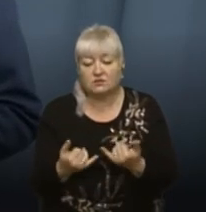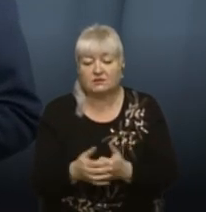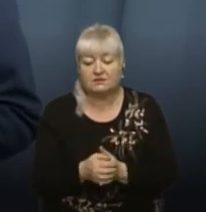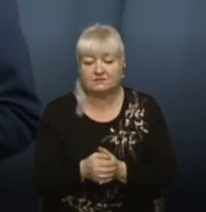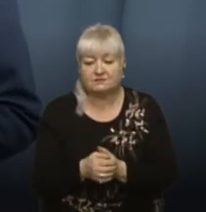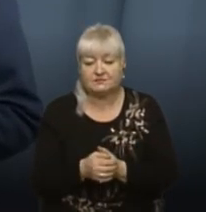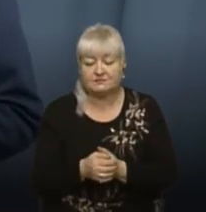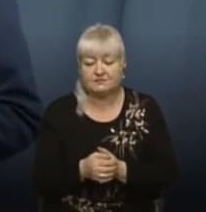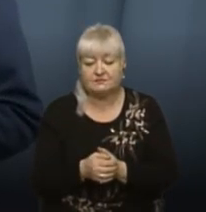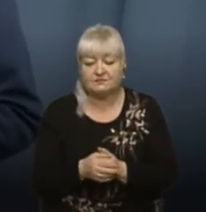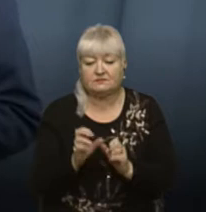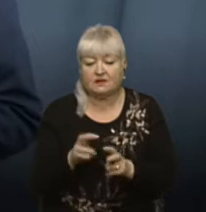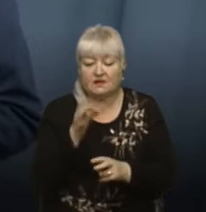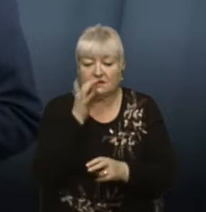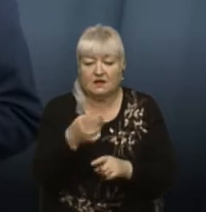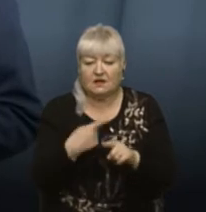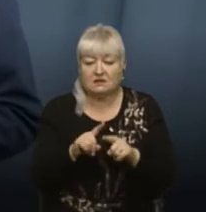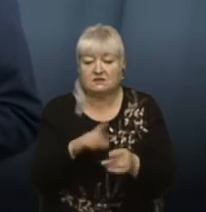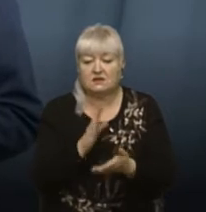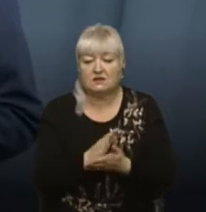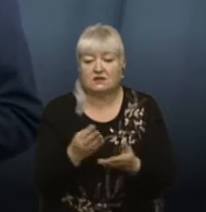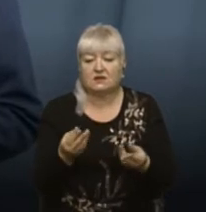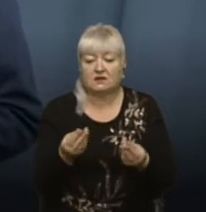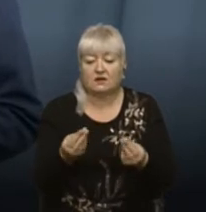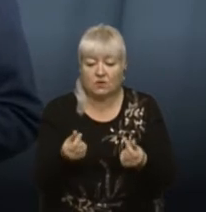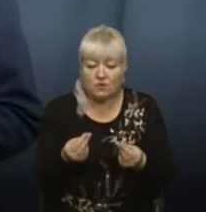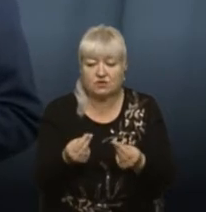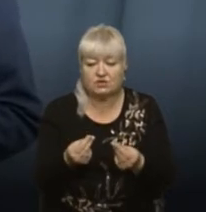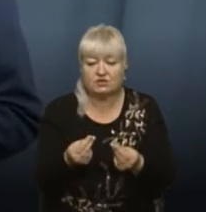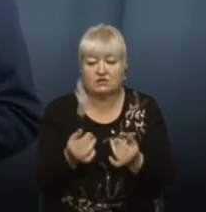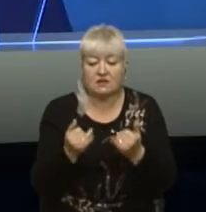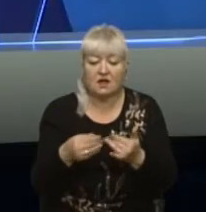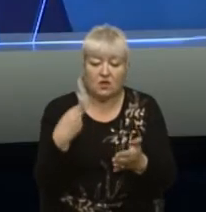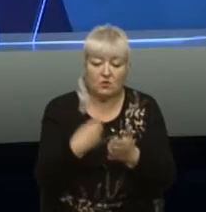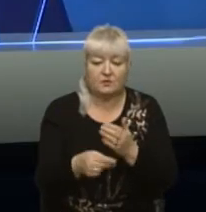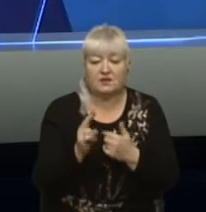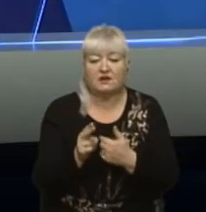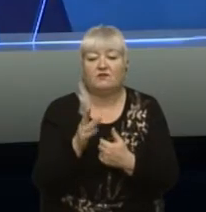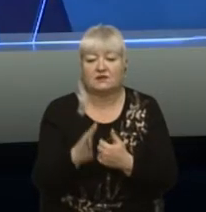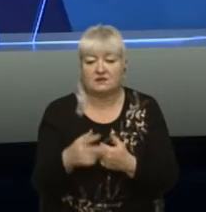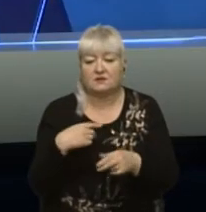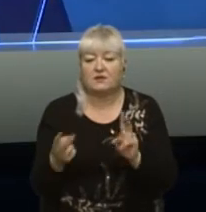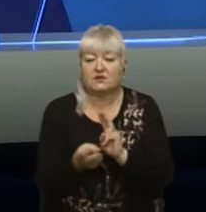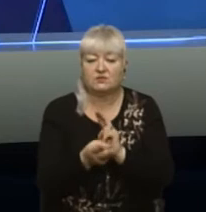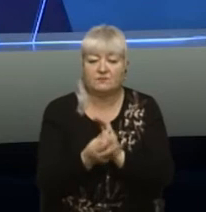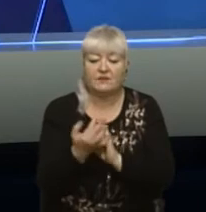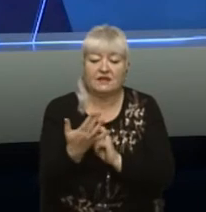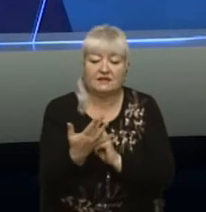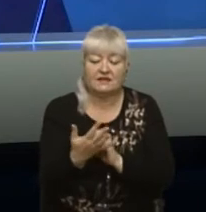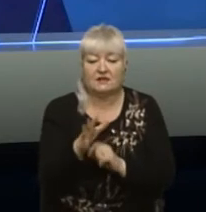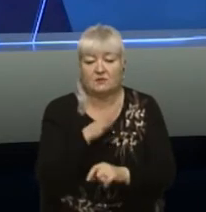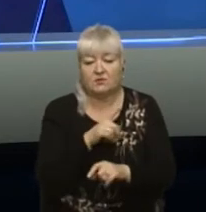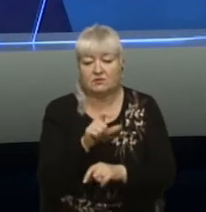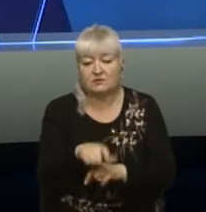викладено, це йде кошти на закупівлю квартир. Ми зустрічалися, мав декілька зустрічів з мешканцями,